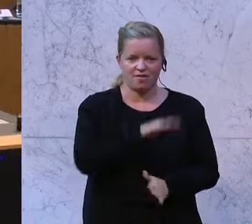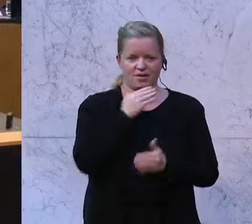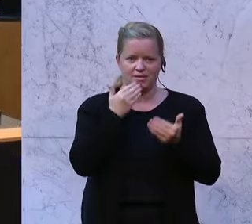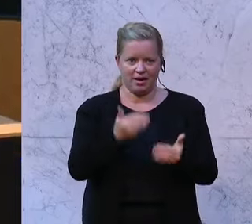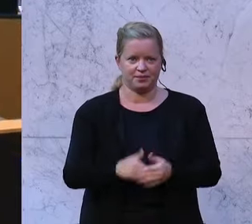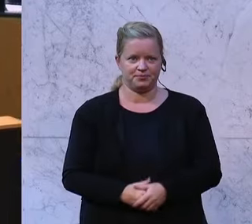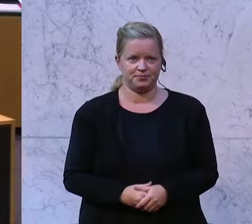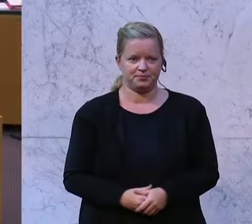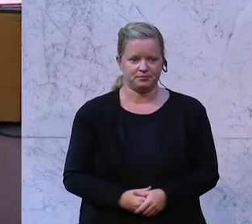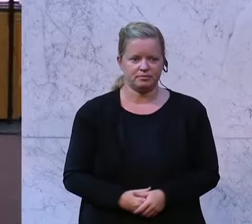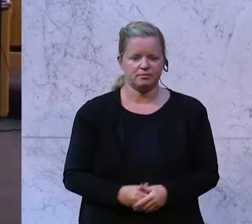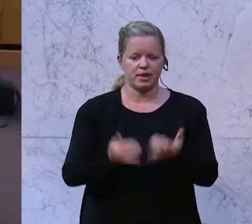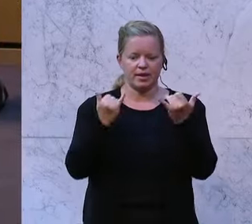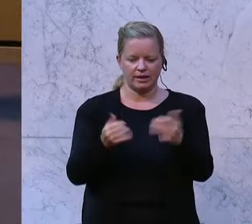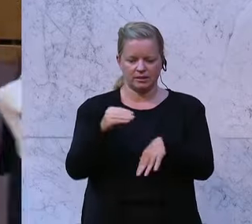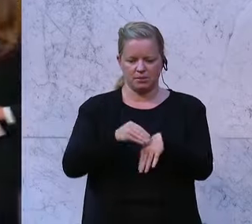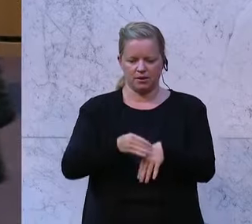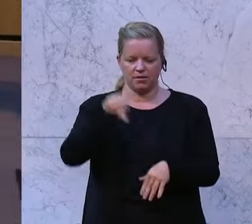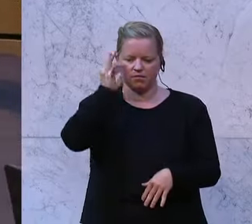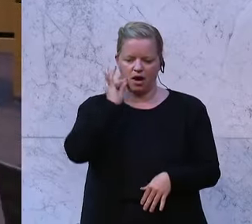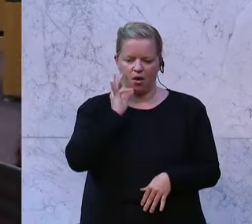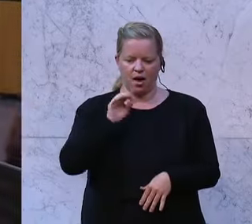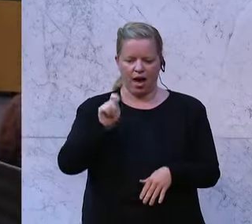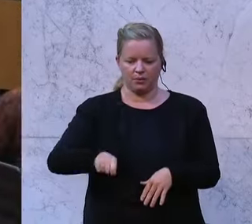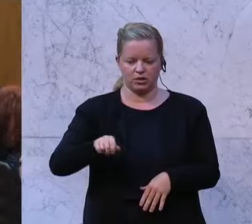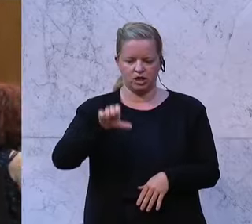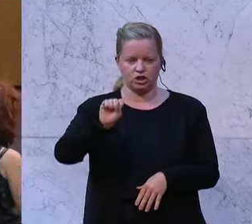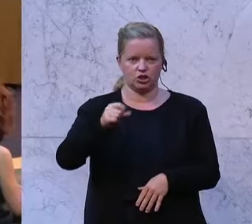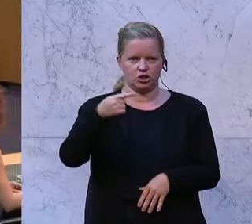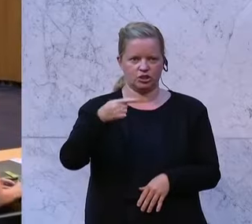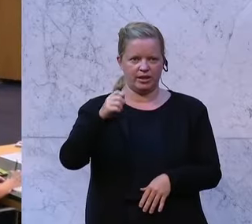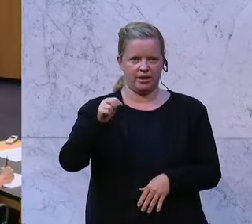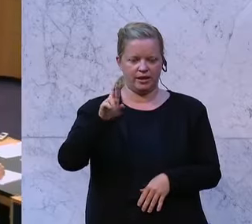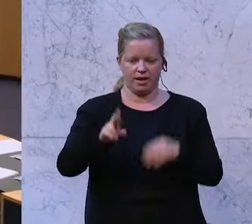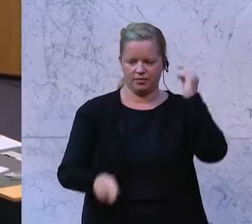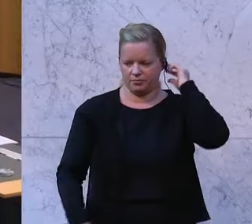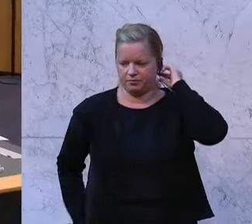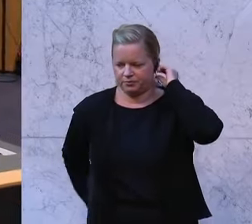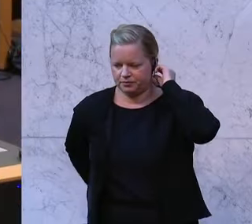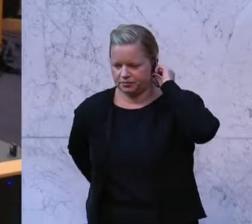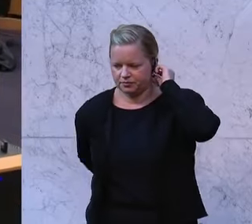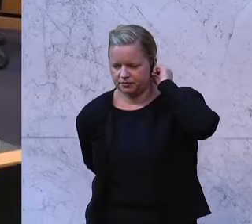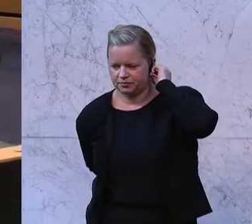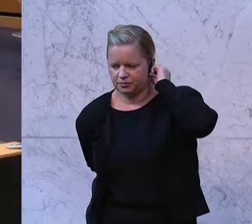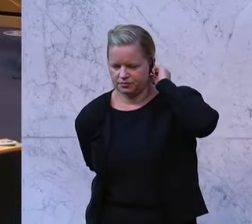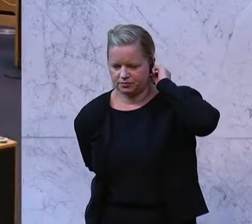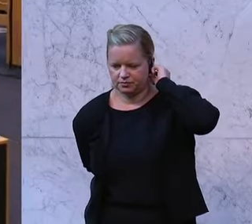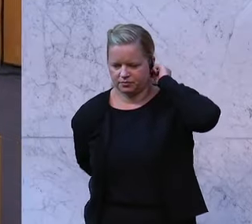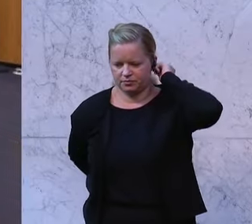Nächste ist Petra Steger, die Europasprecherin der FPÖ. Danke Herr